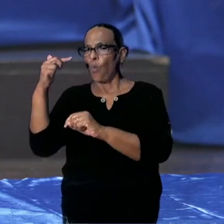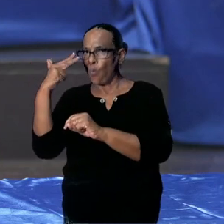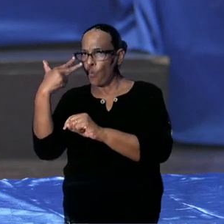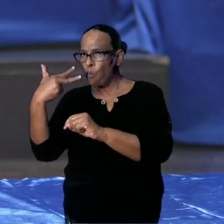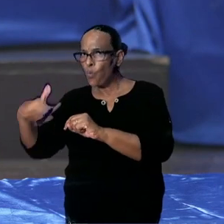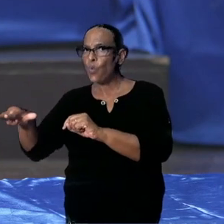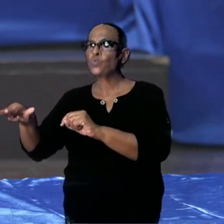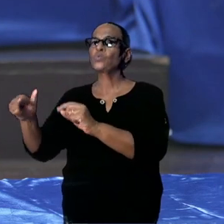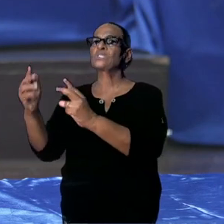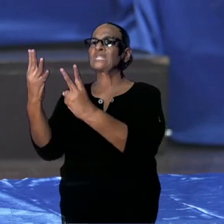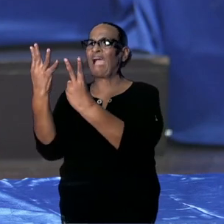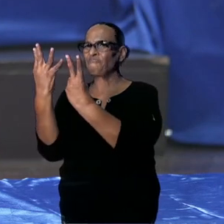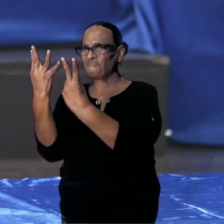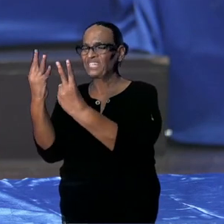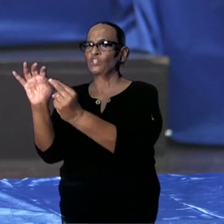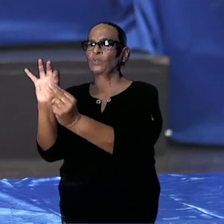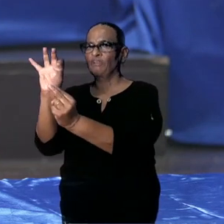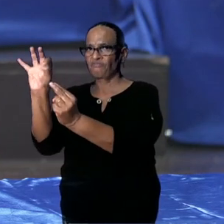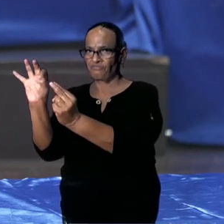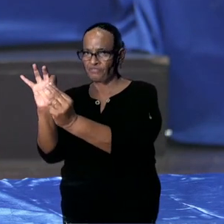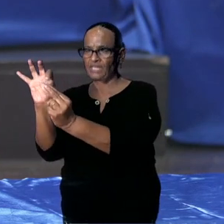24 februari.